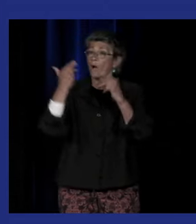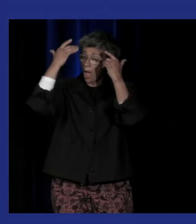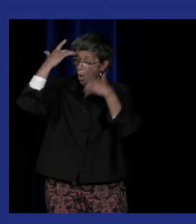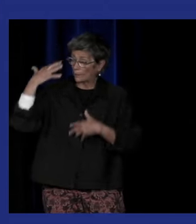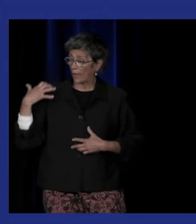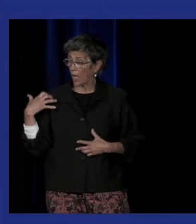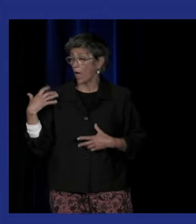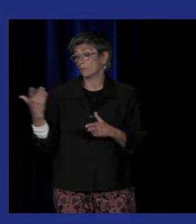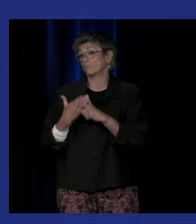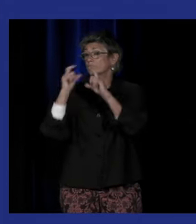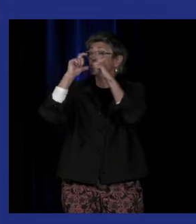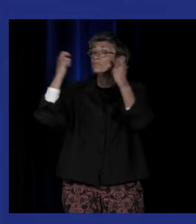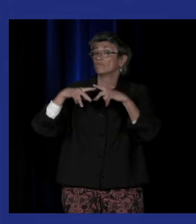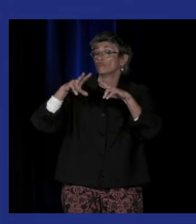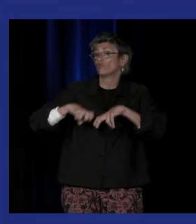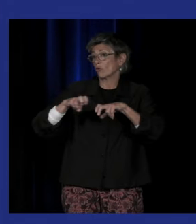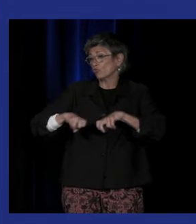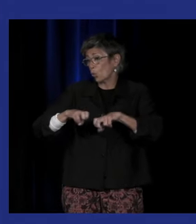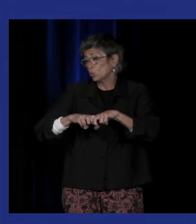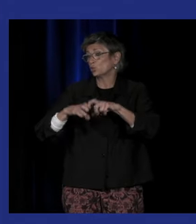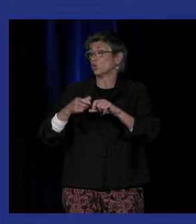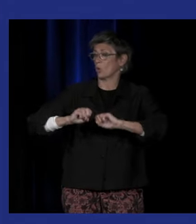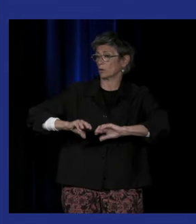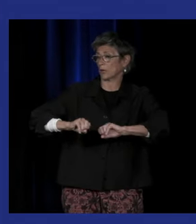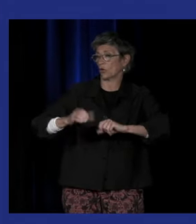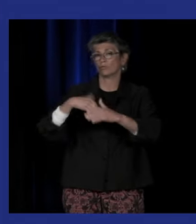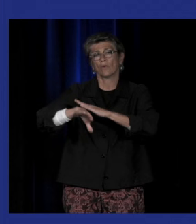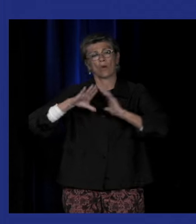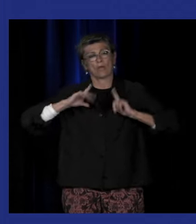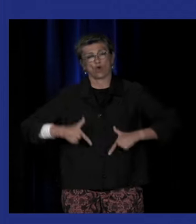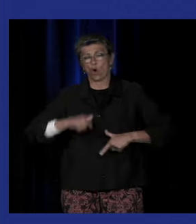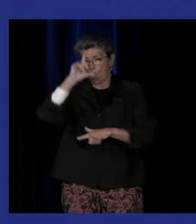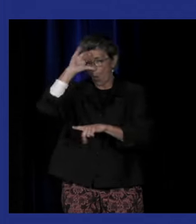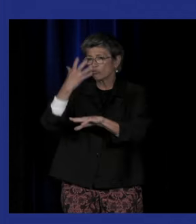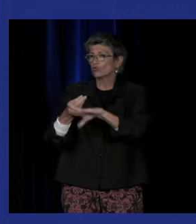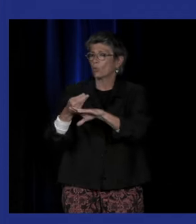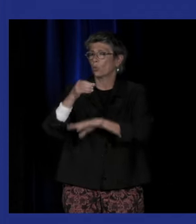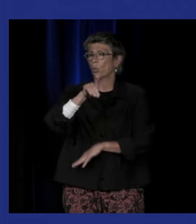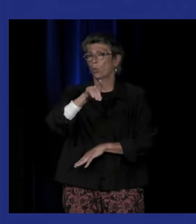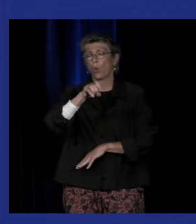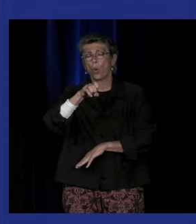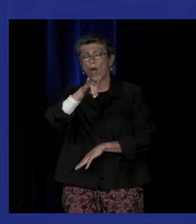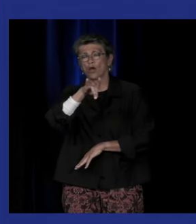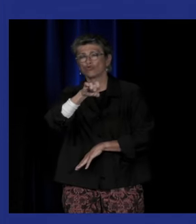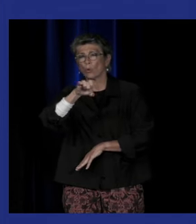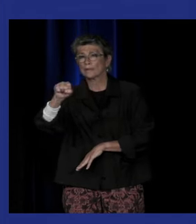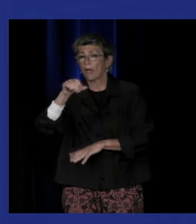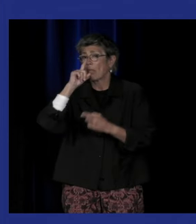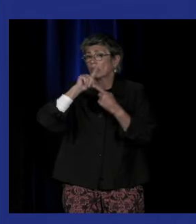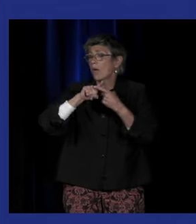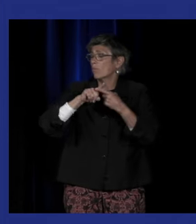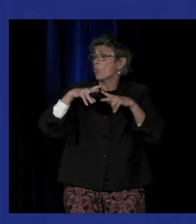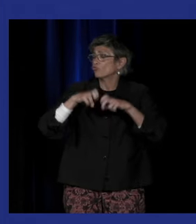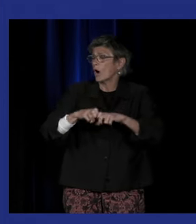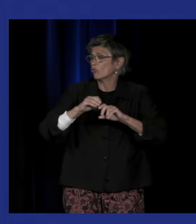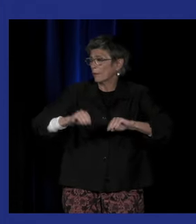Andrea Benbenuto. Je suis chercheuse et enseignante à l'EHESS. Donc, mon domaine de travail, de recherche et d'enseignement,